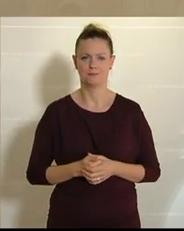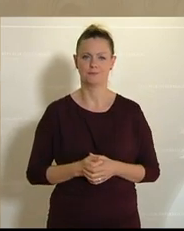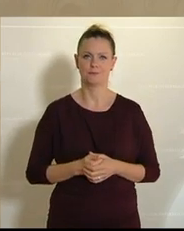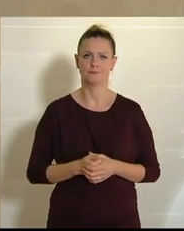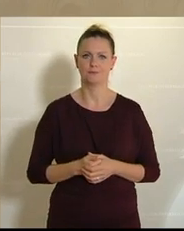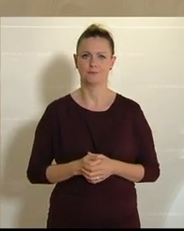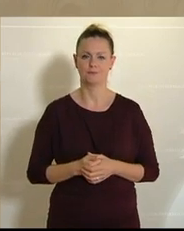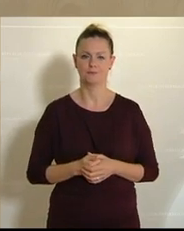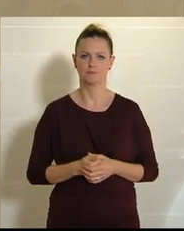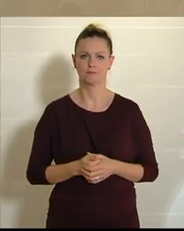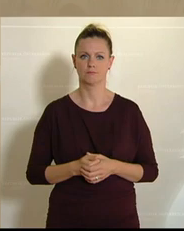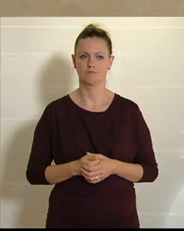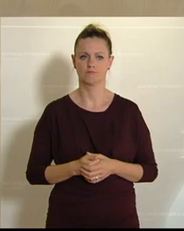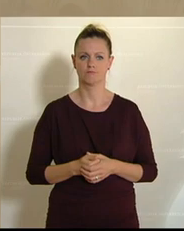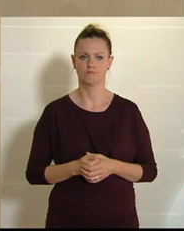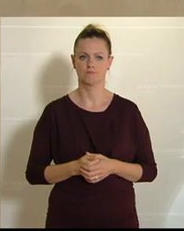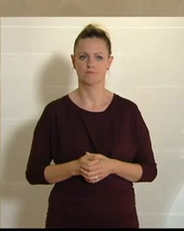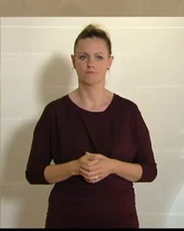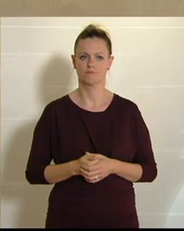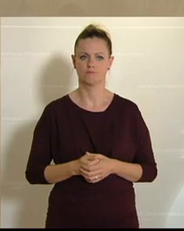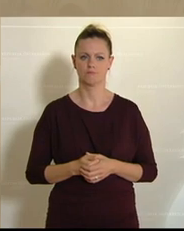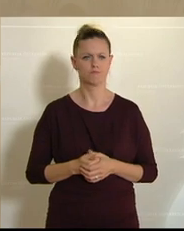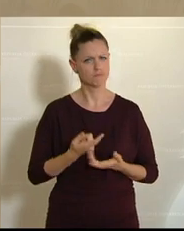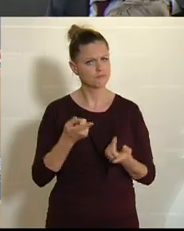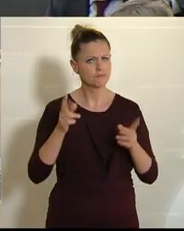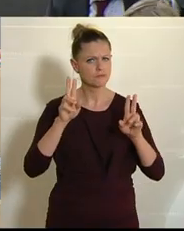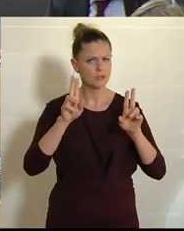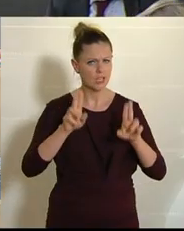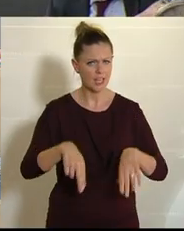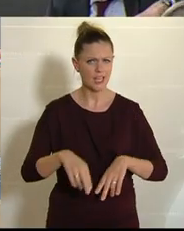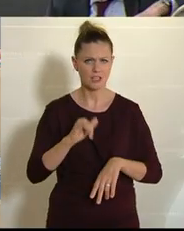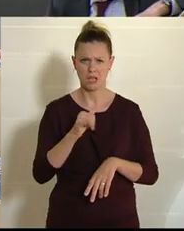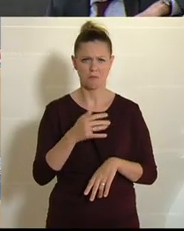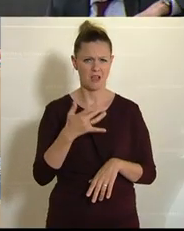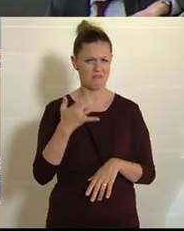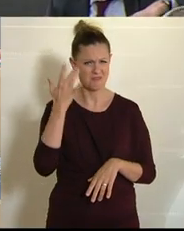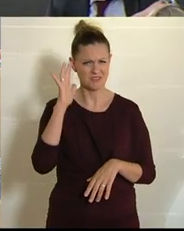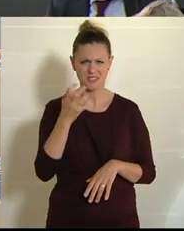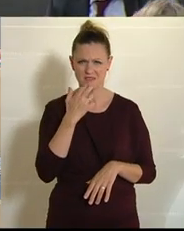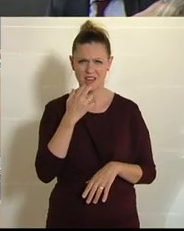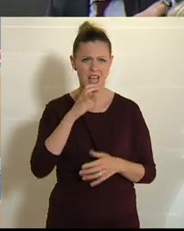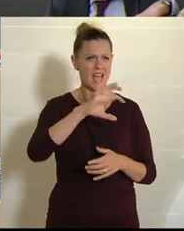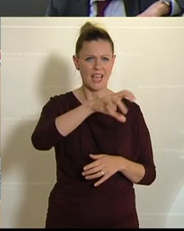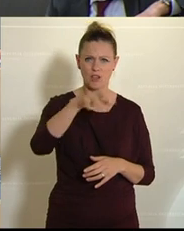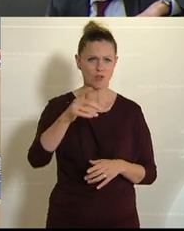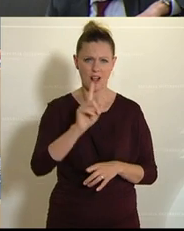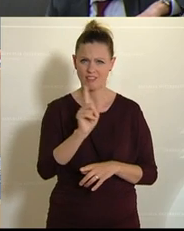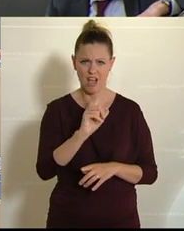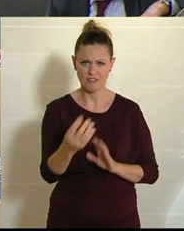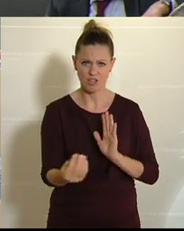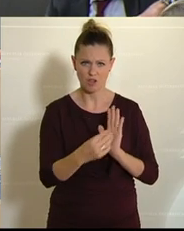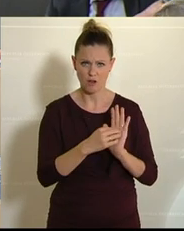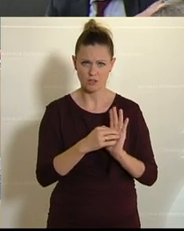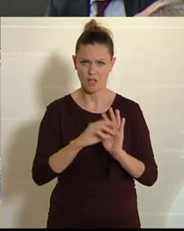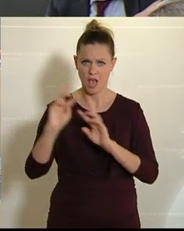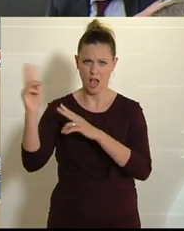Es macht, und da gebe ich euch vollkommen recht, aber ich weiß nicht, was ihr wollt. Regional darf man nicht draufschreiben und